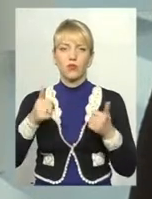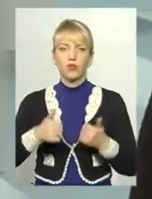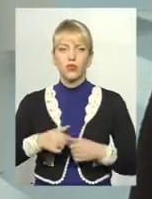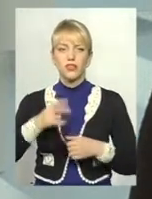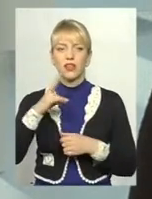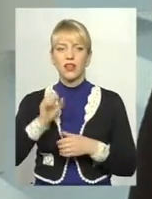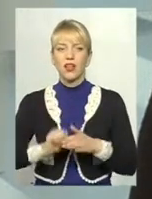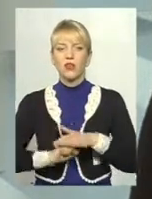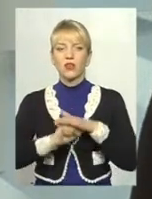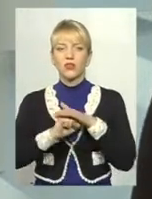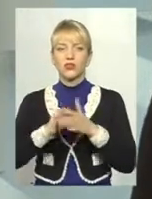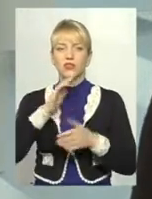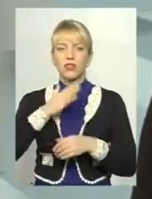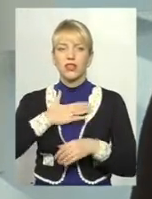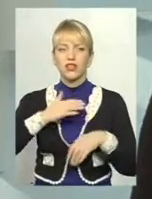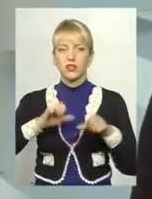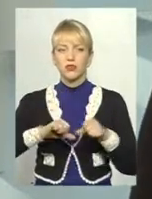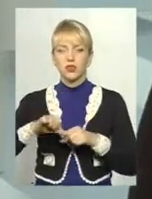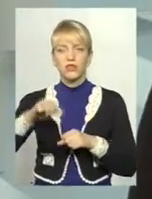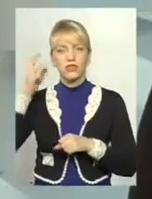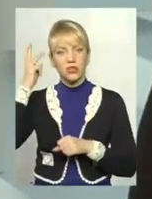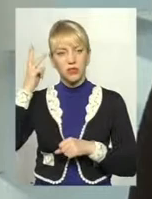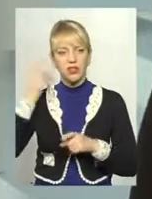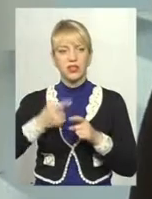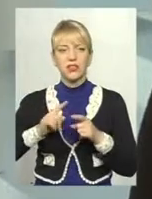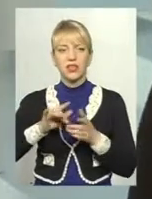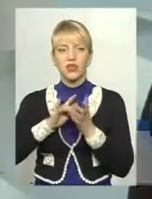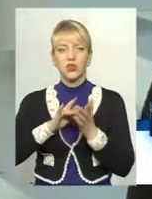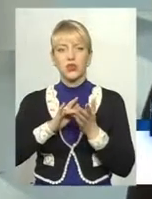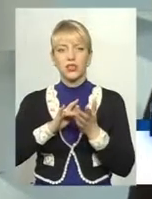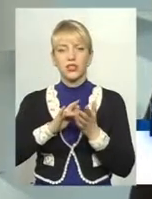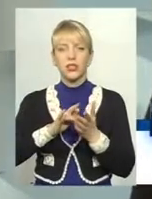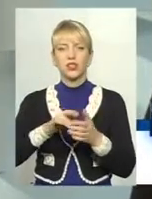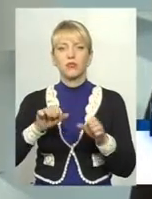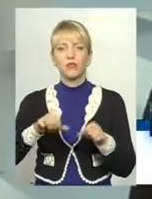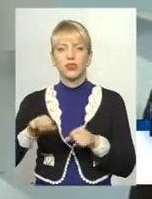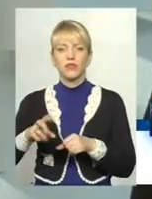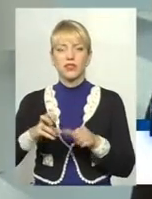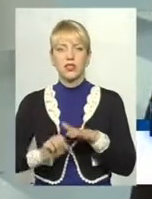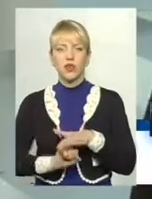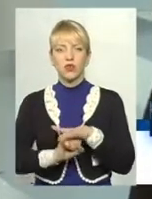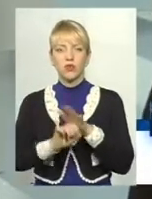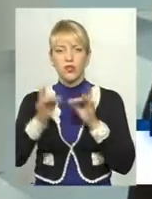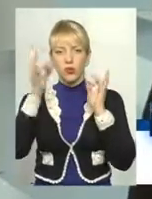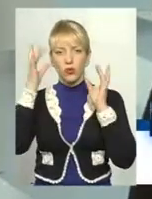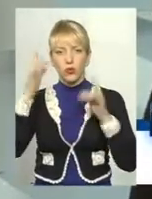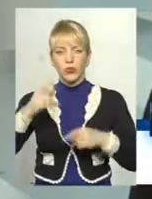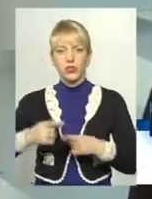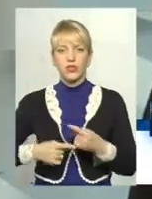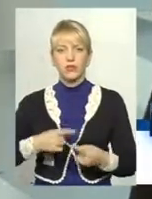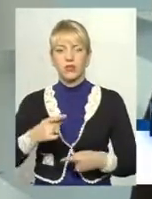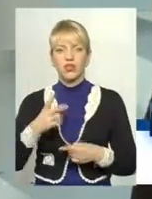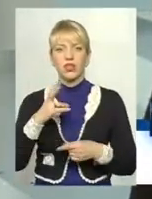наших можливостей Хмельниччини, тобто це і туристичні можливості на основі культурної спадщини, на